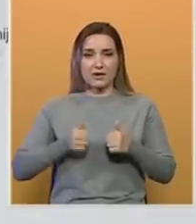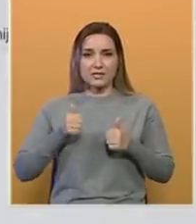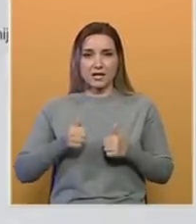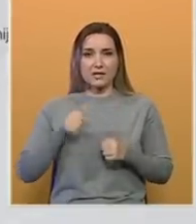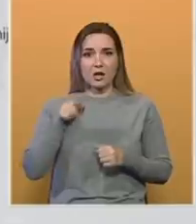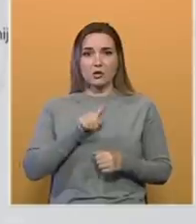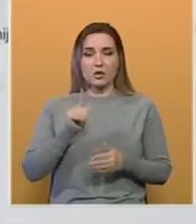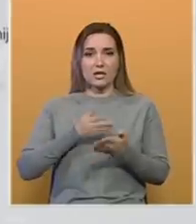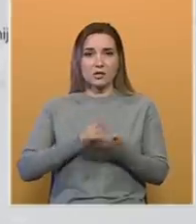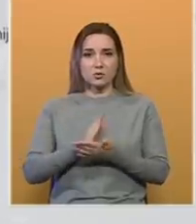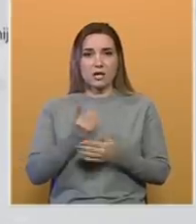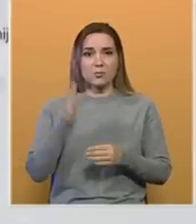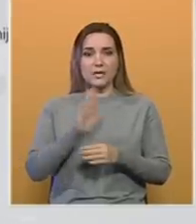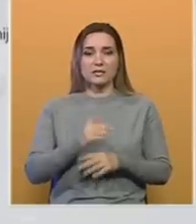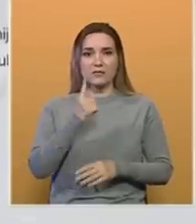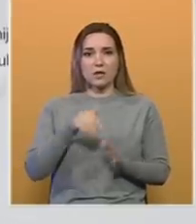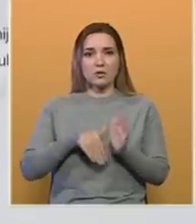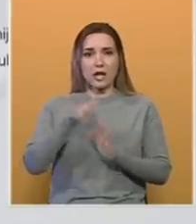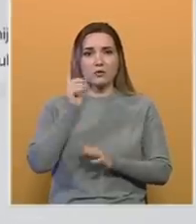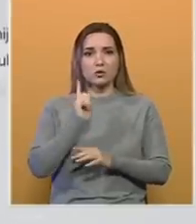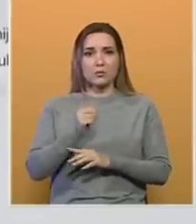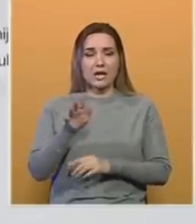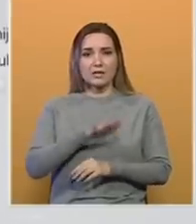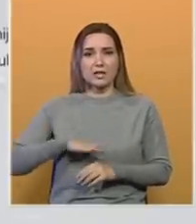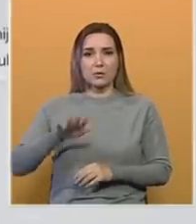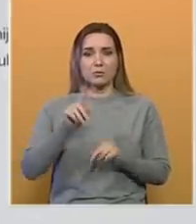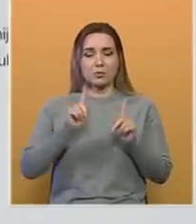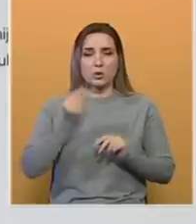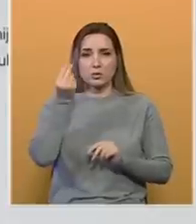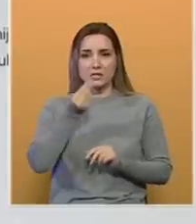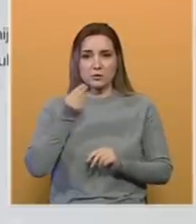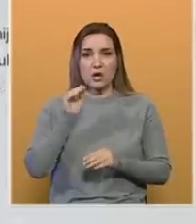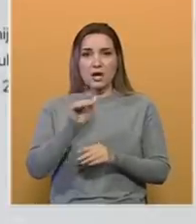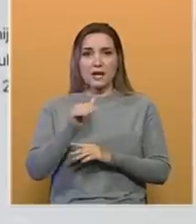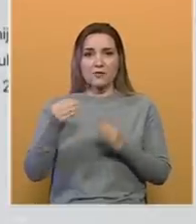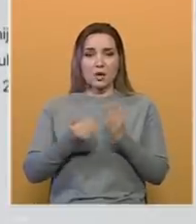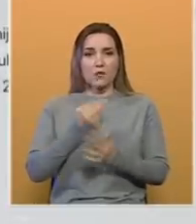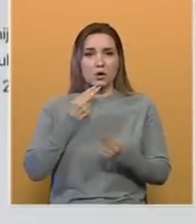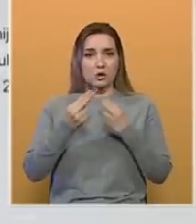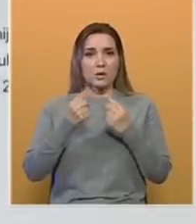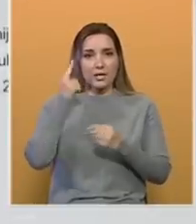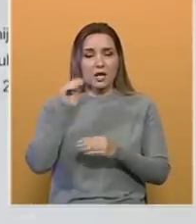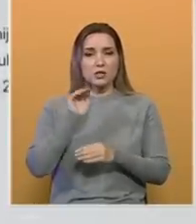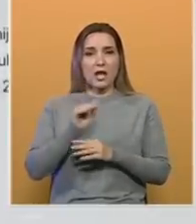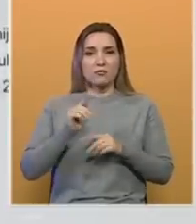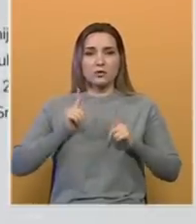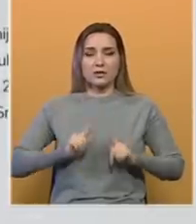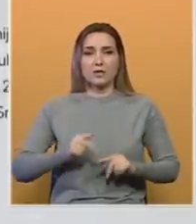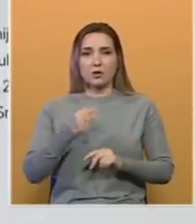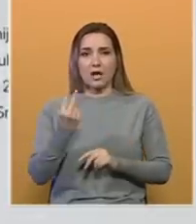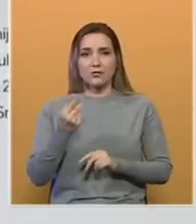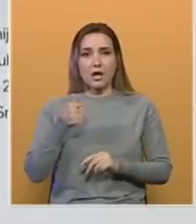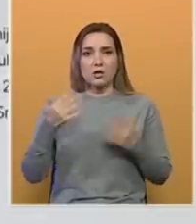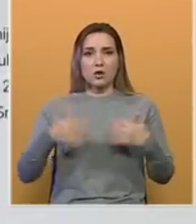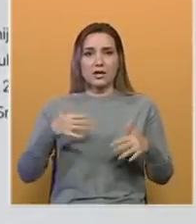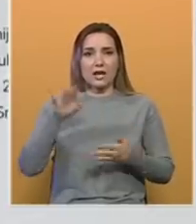trenutku nije slučajno i predstavlja jednu od najvećih prijetnji za Republiku Srpsku. Najava novog dogovora znači i najavu Dejtona 2, što je direktno